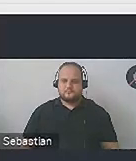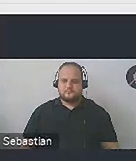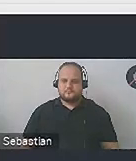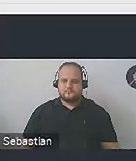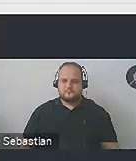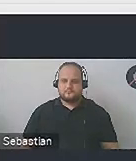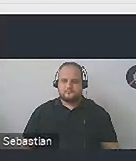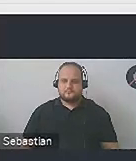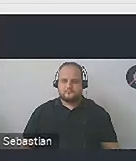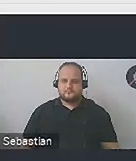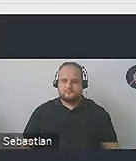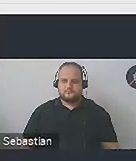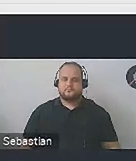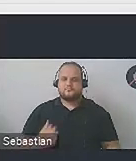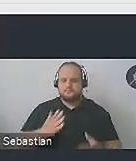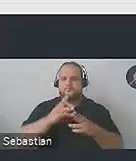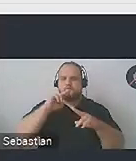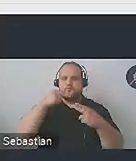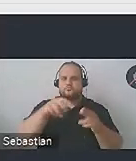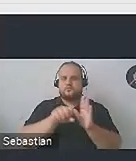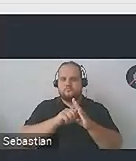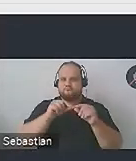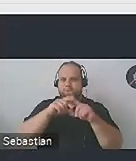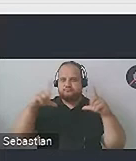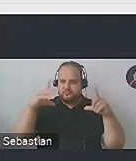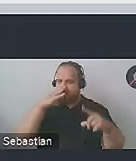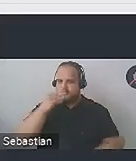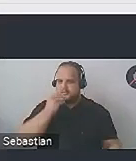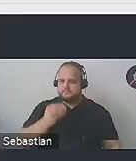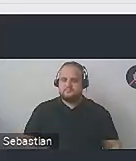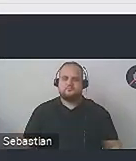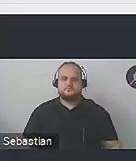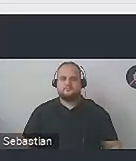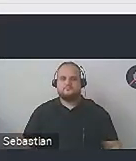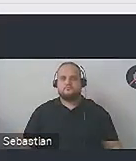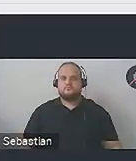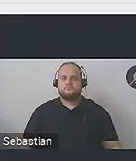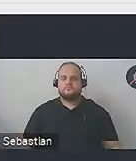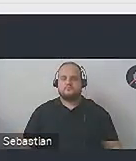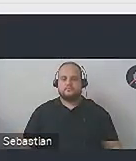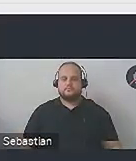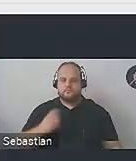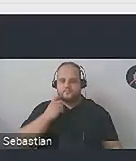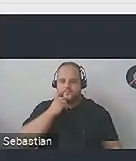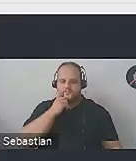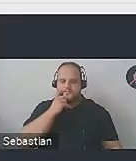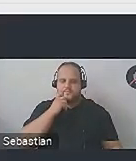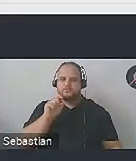O, wróciliśmy do prezentacji. I teraz tak, co musimy wiedzieć?